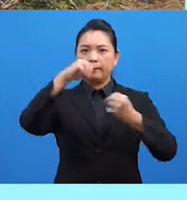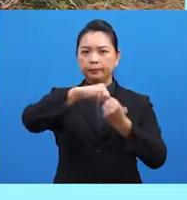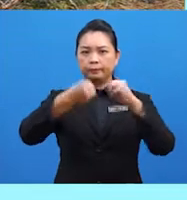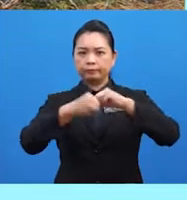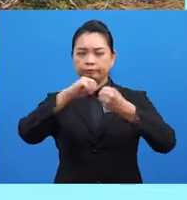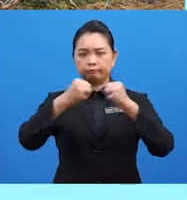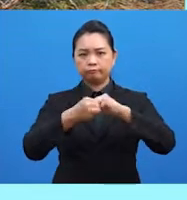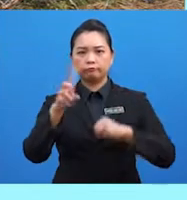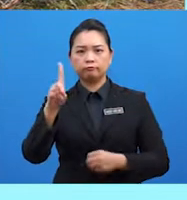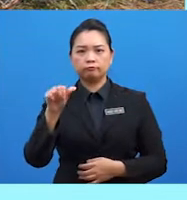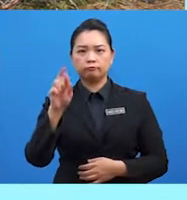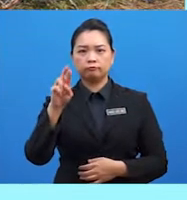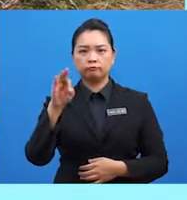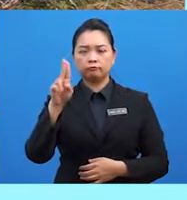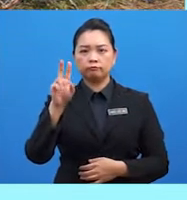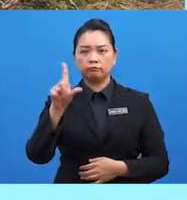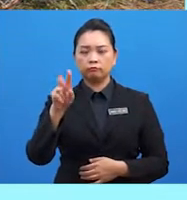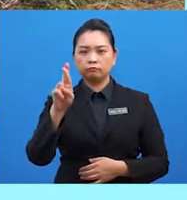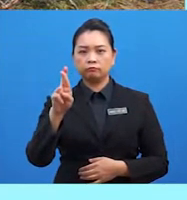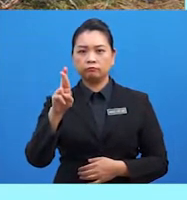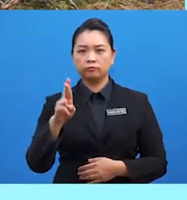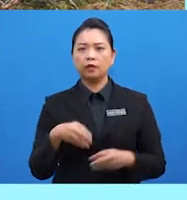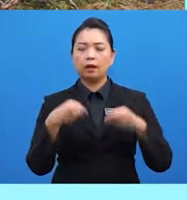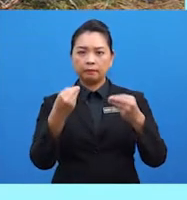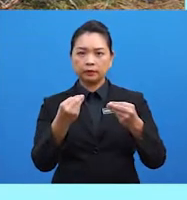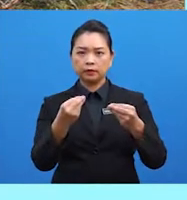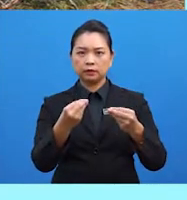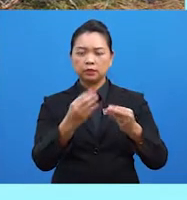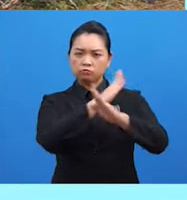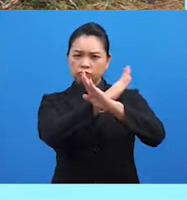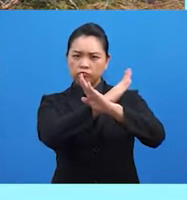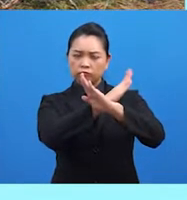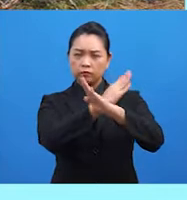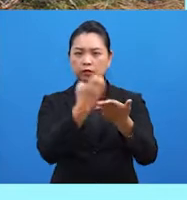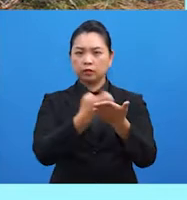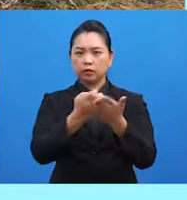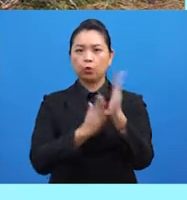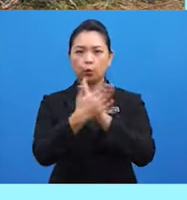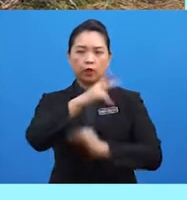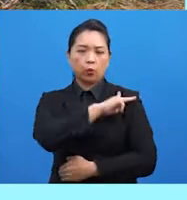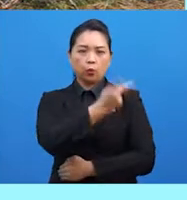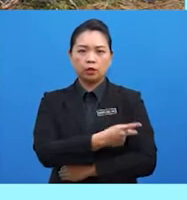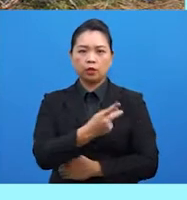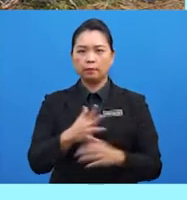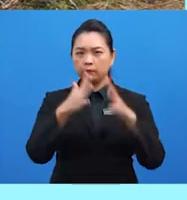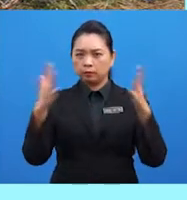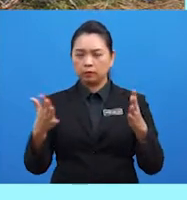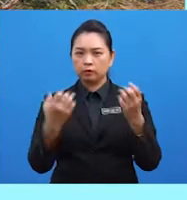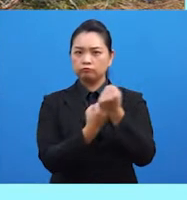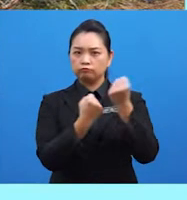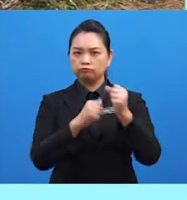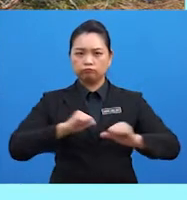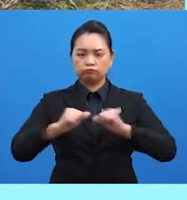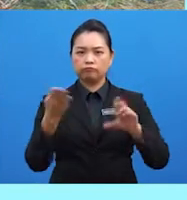mengelakkan negara itu dikenakan sekatan ekonomi oleh kuasa besar. Menyokong aktiviti